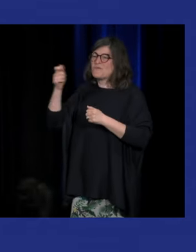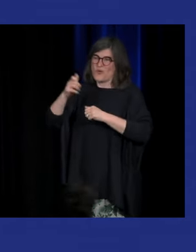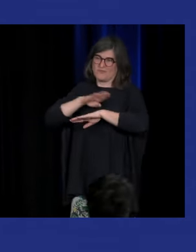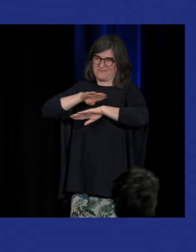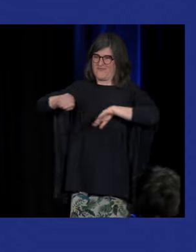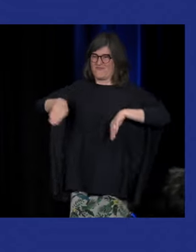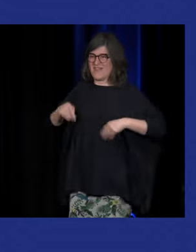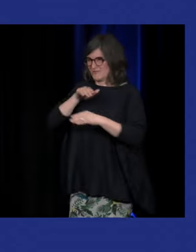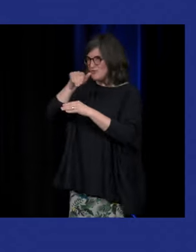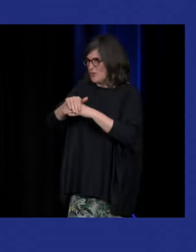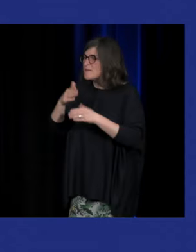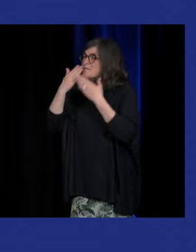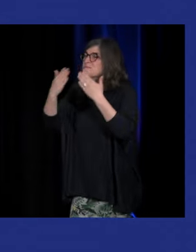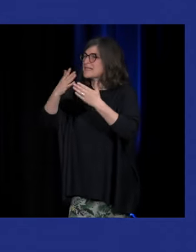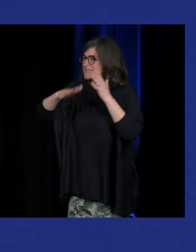en fait merci beaucoup